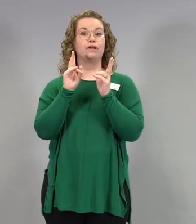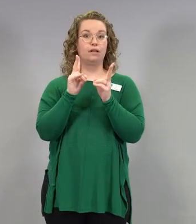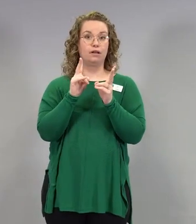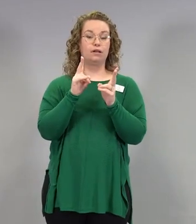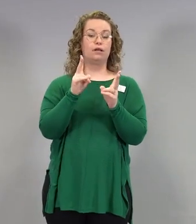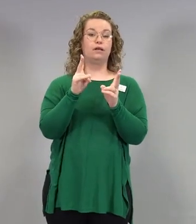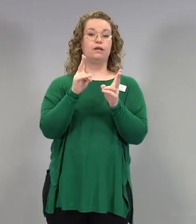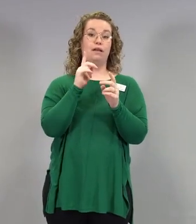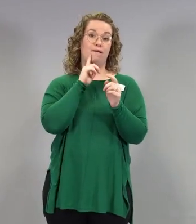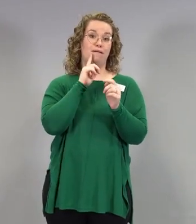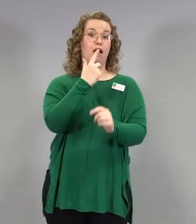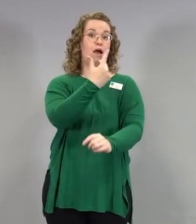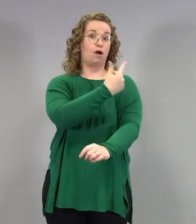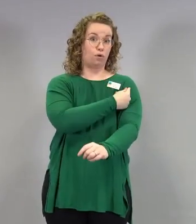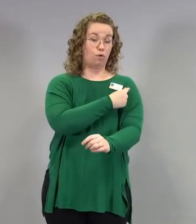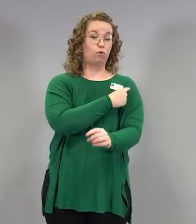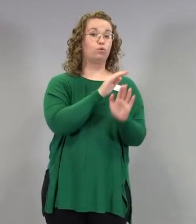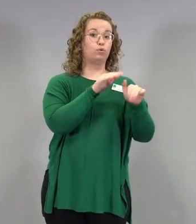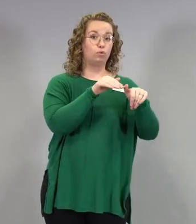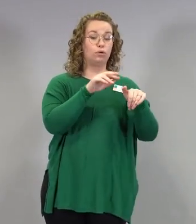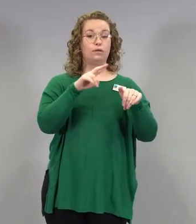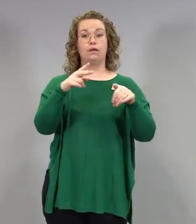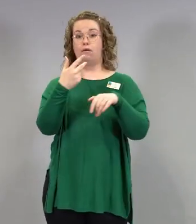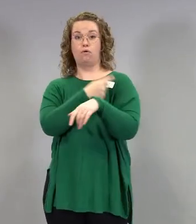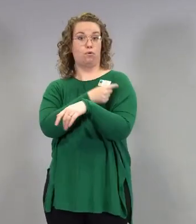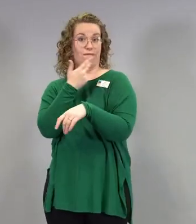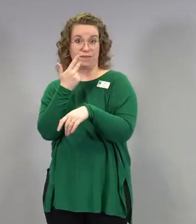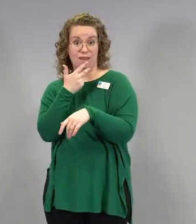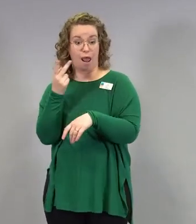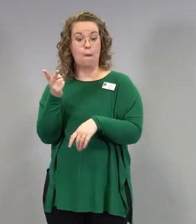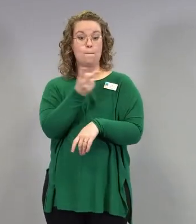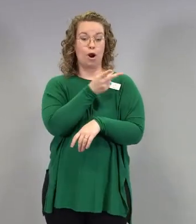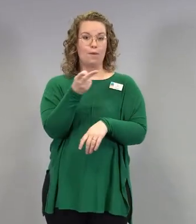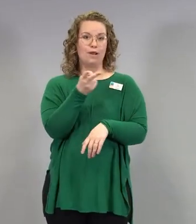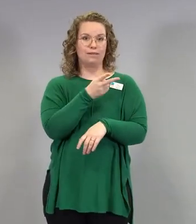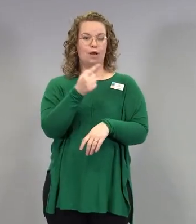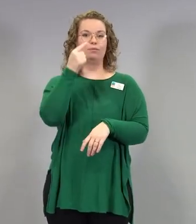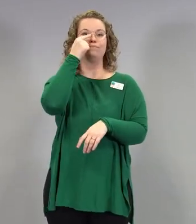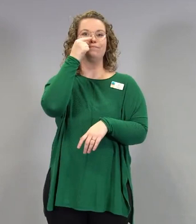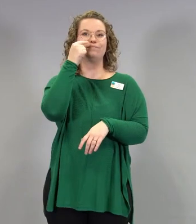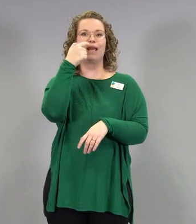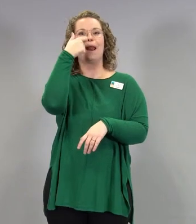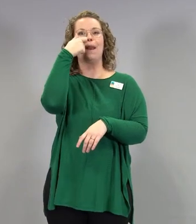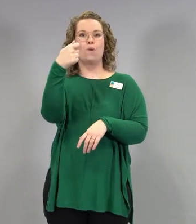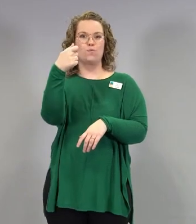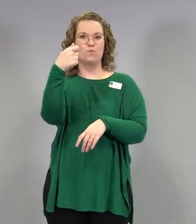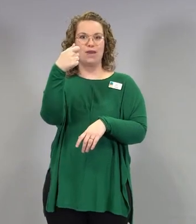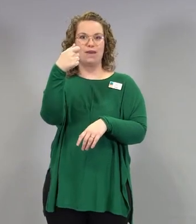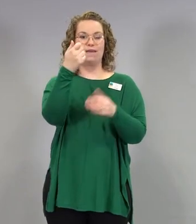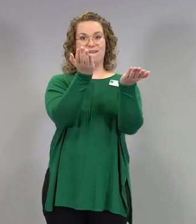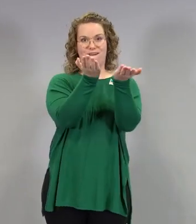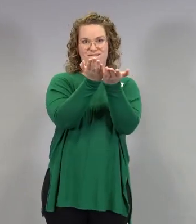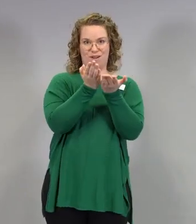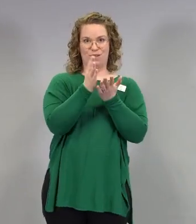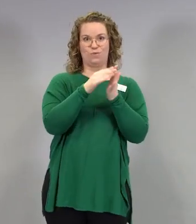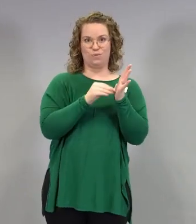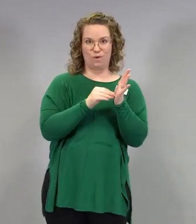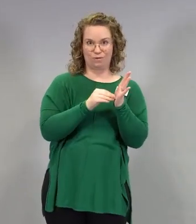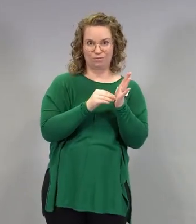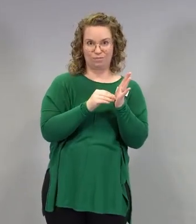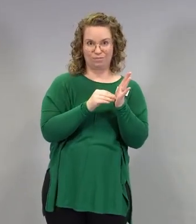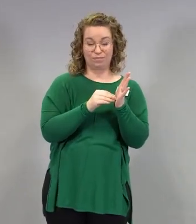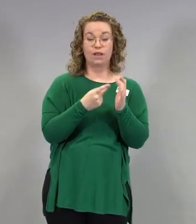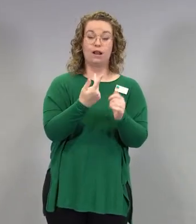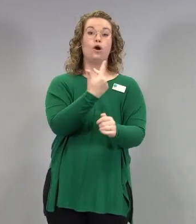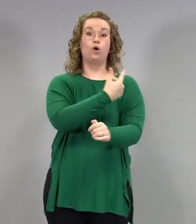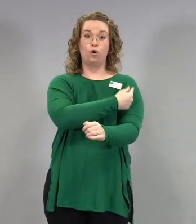otettu nenänielunäytteitä ja katsottu, kuinka moni sieltä on positiivinen. On itse asiassa nähty, kuten Moderna-rokotteella, että itse asiassa tällä rokotteella on